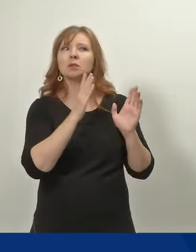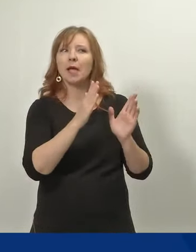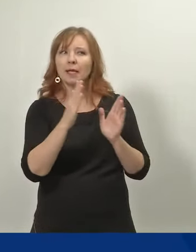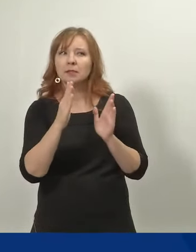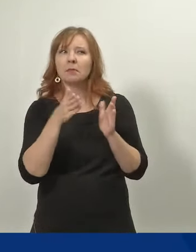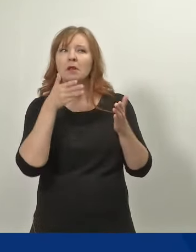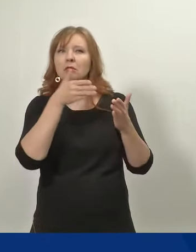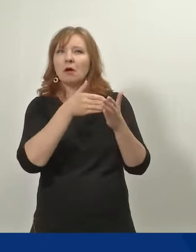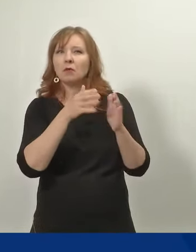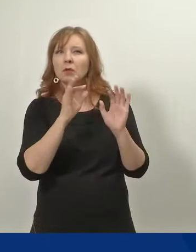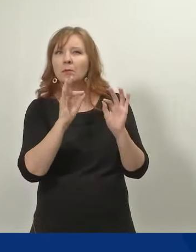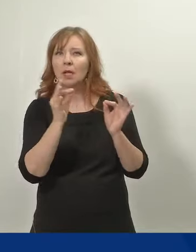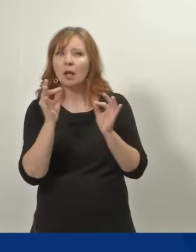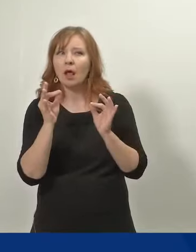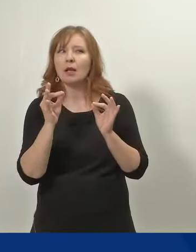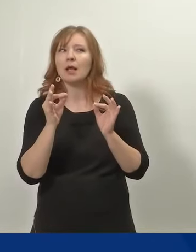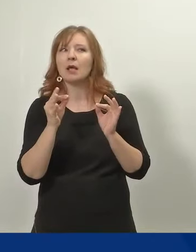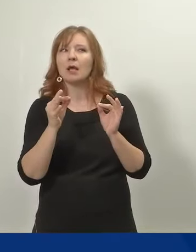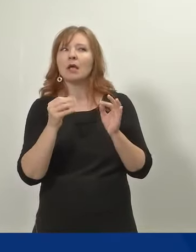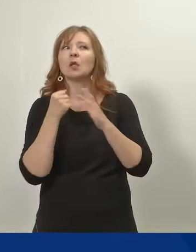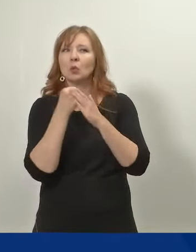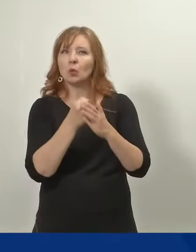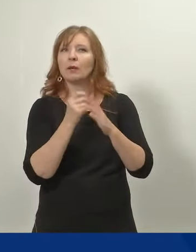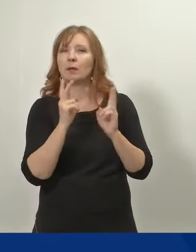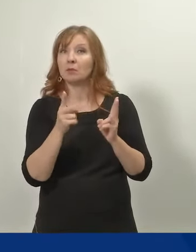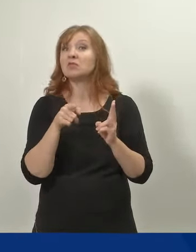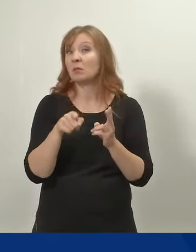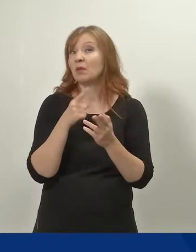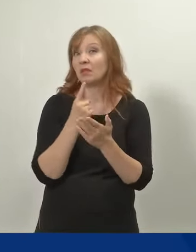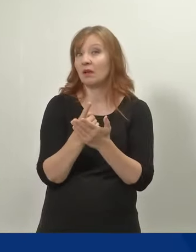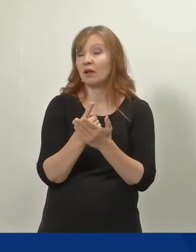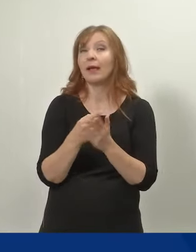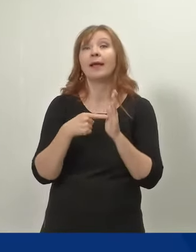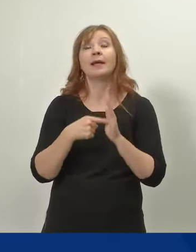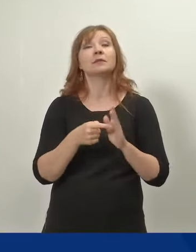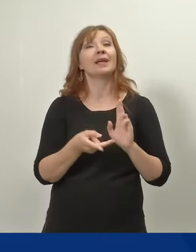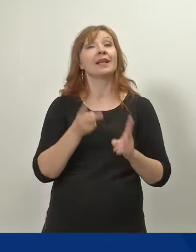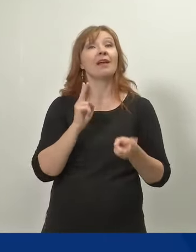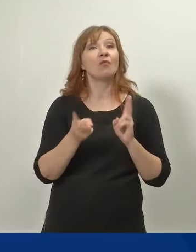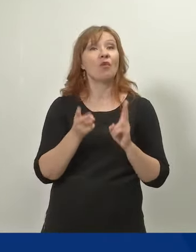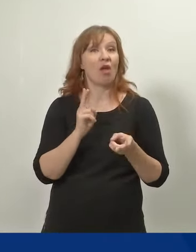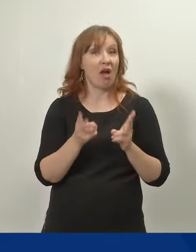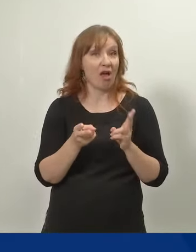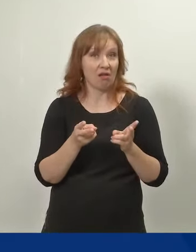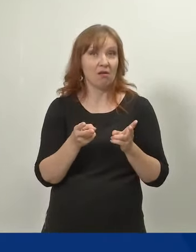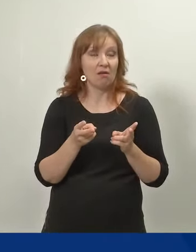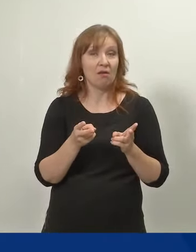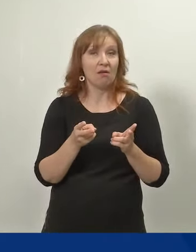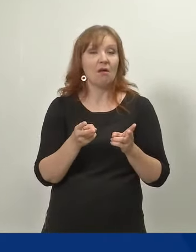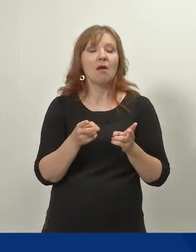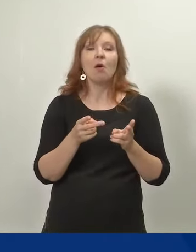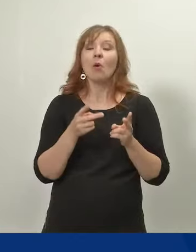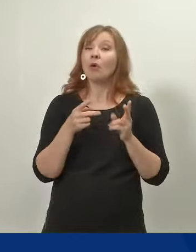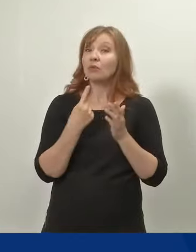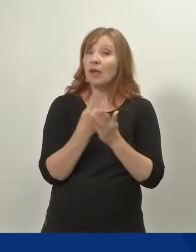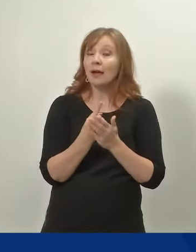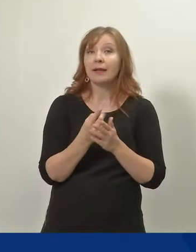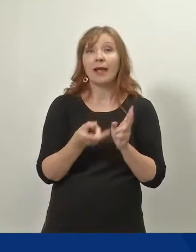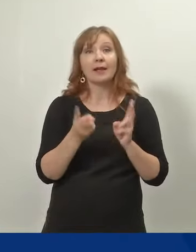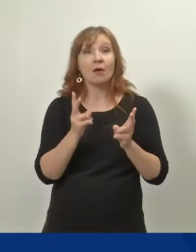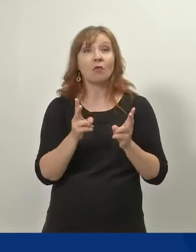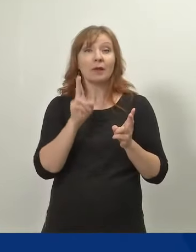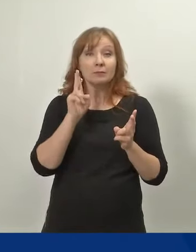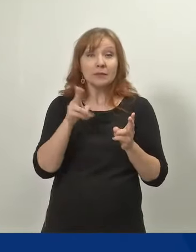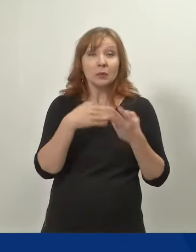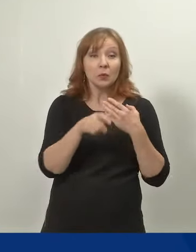tavoitteesta ja myös siihen suuntaan kannustaminen. Esimerkiksi neuvolajärjestelmässä on tärkeää, että siellä ihan ne käytännön